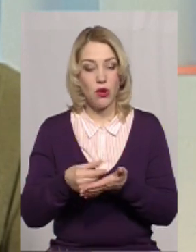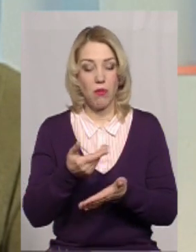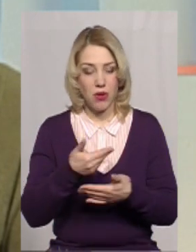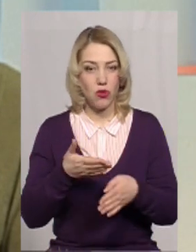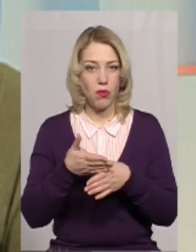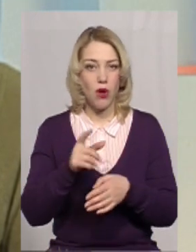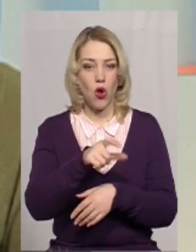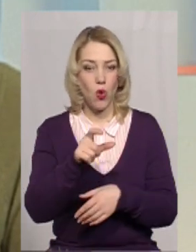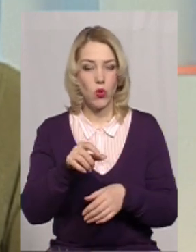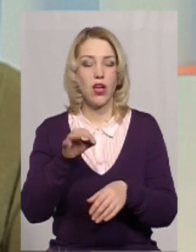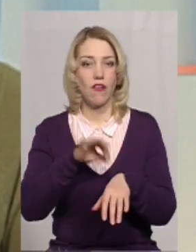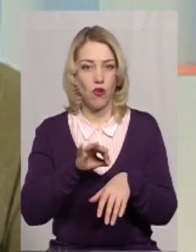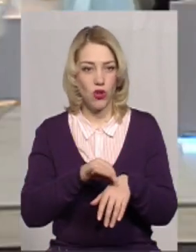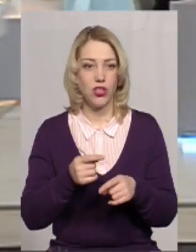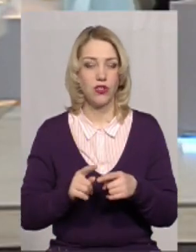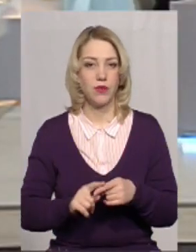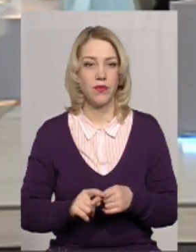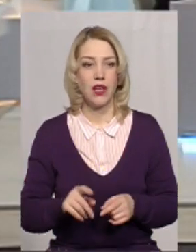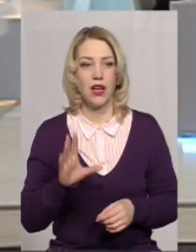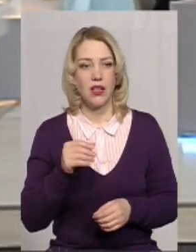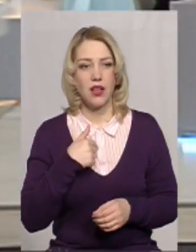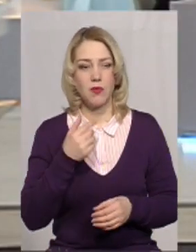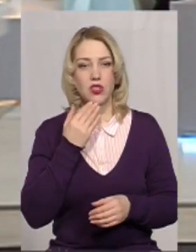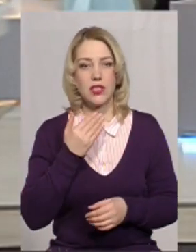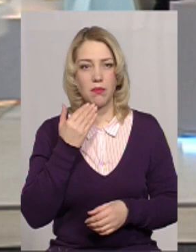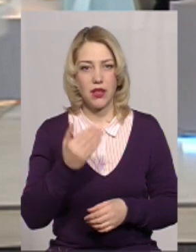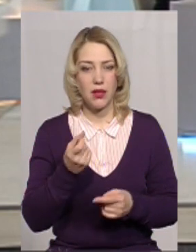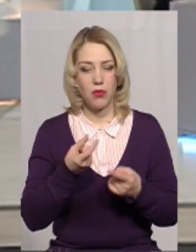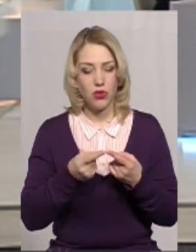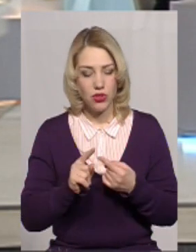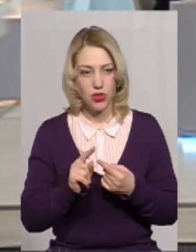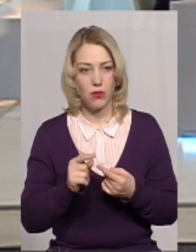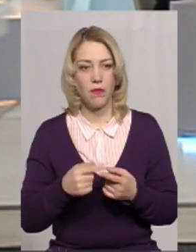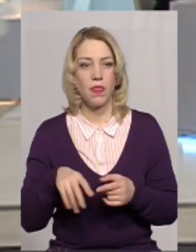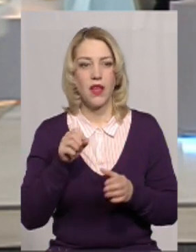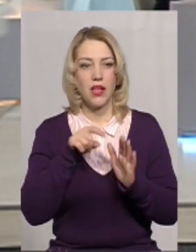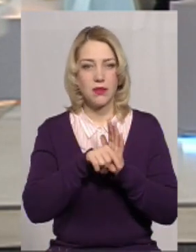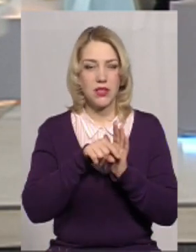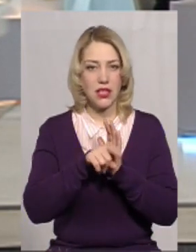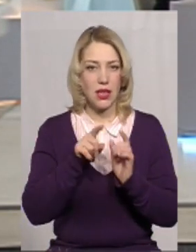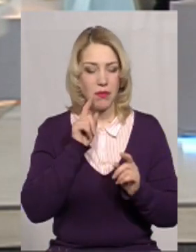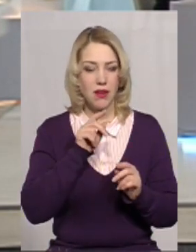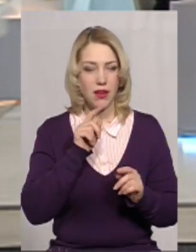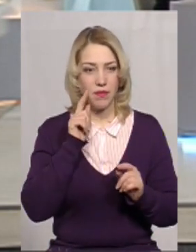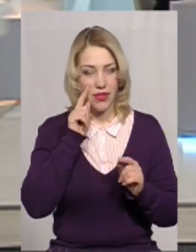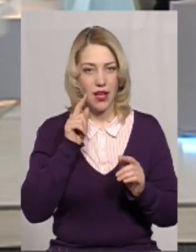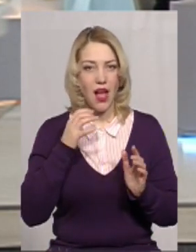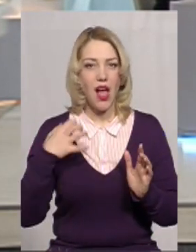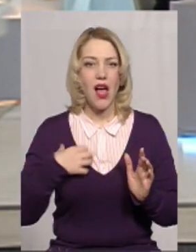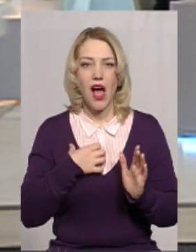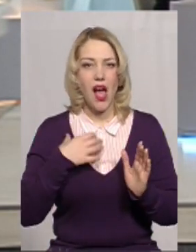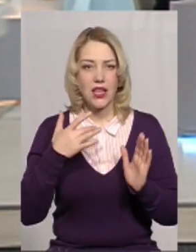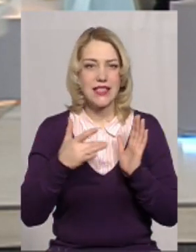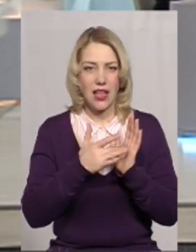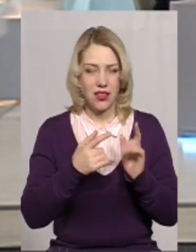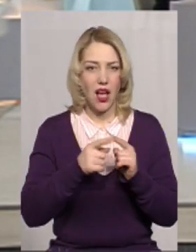хворіють і треба їх рятувати. Знаєте, я би поставила трошечки інакше зараз. Не питання, а взагалі змістила акцент. Мова не про те, скільки ми